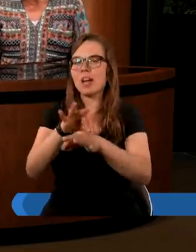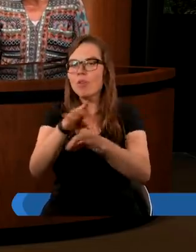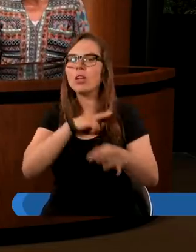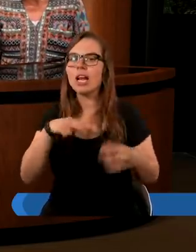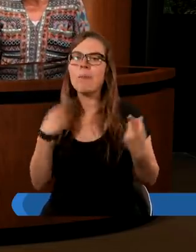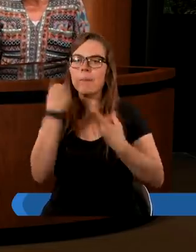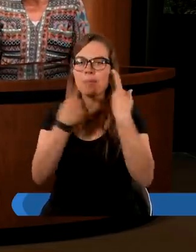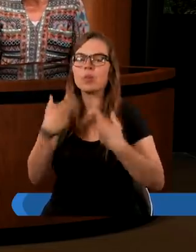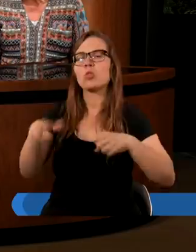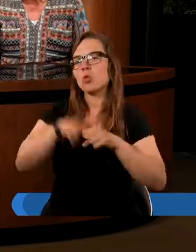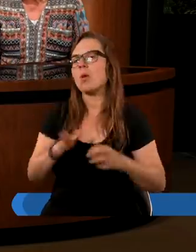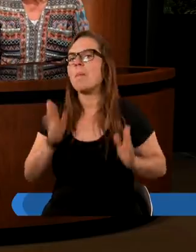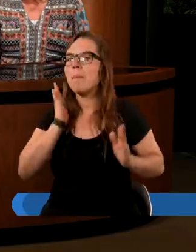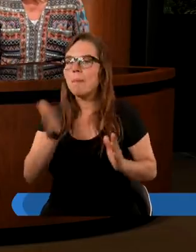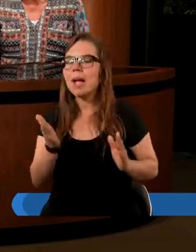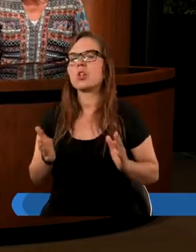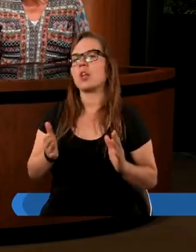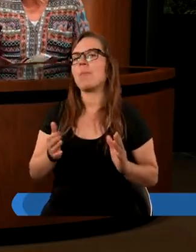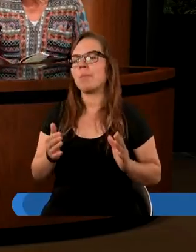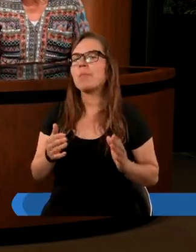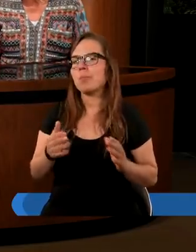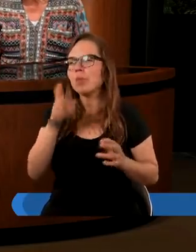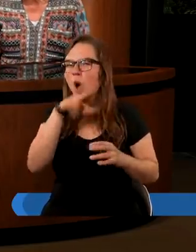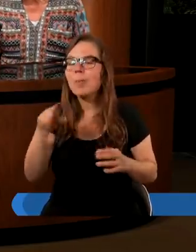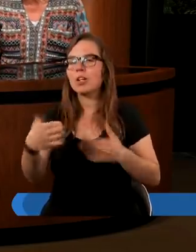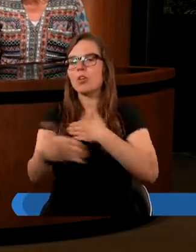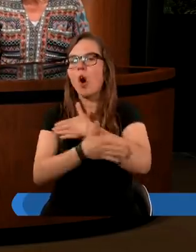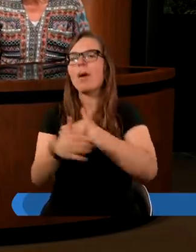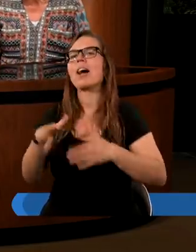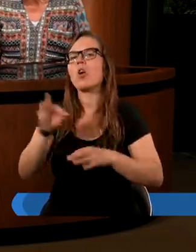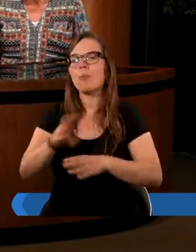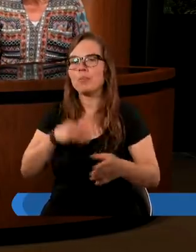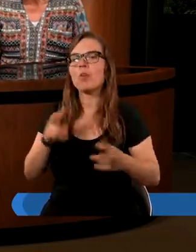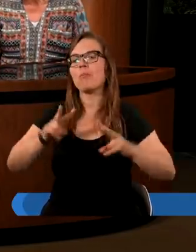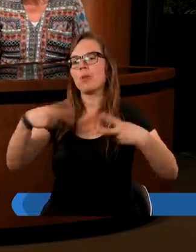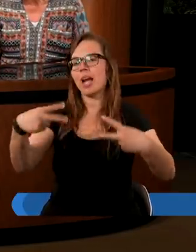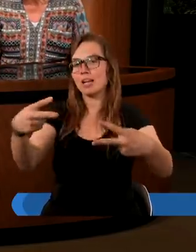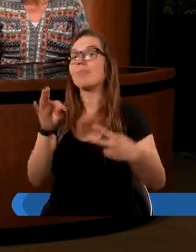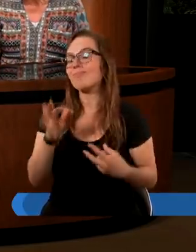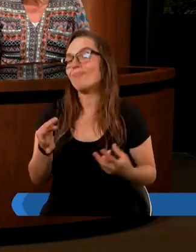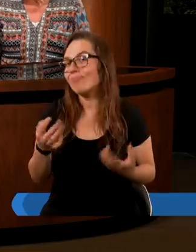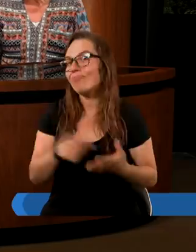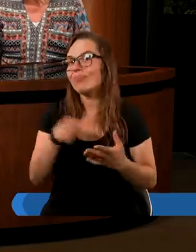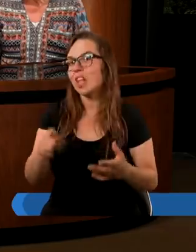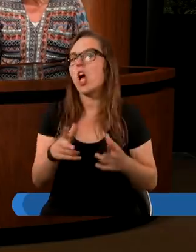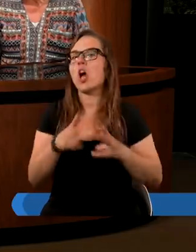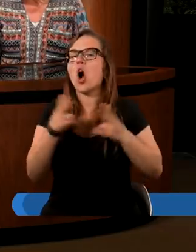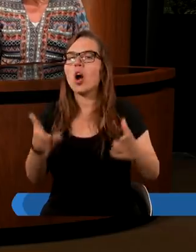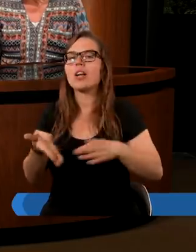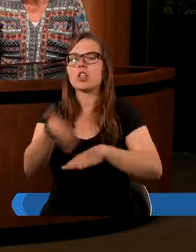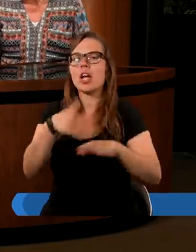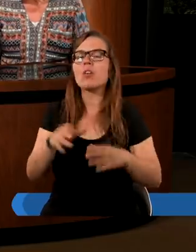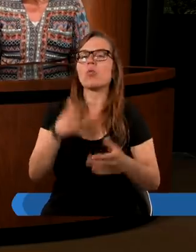naszym myślom, które będziemy w oparciu o Pismo Święte przekazywać. Tak, jak to często określamy